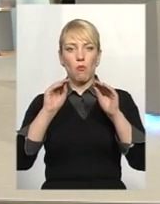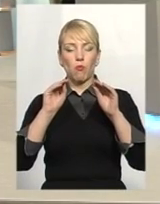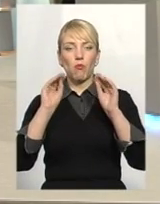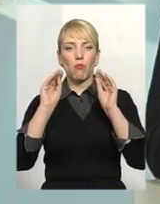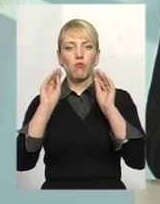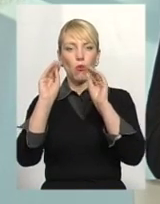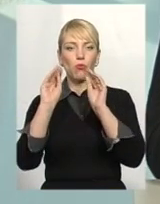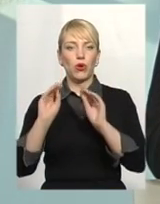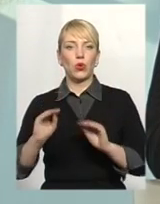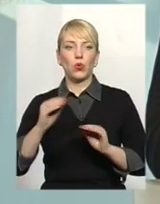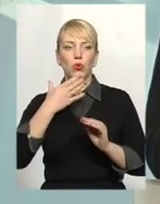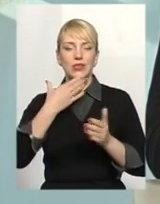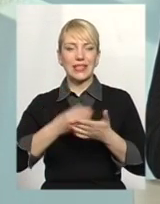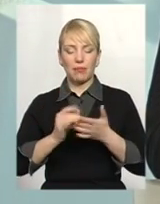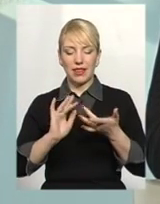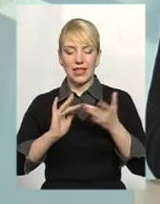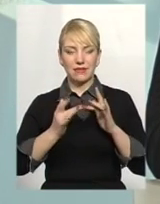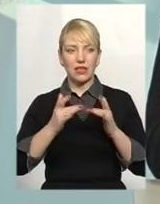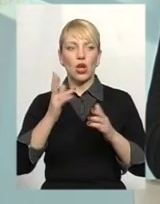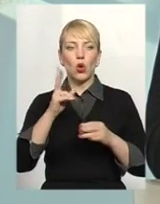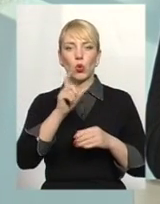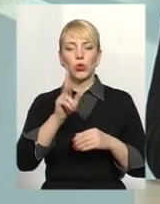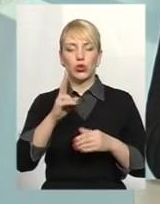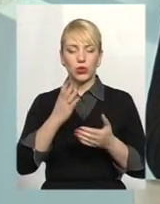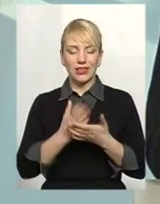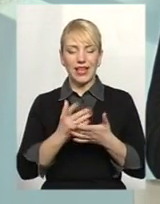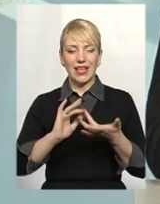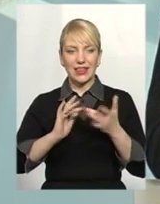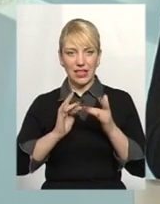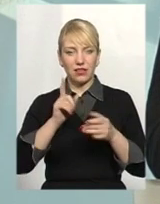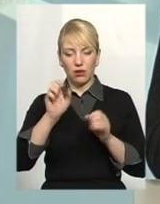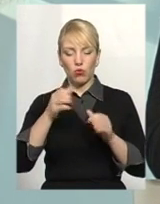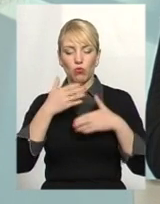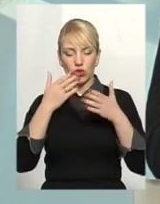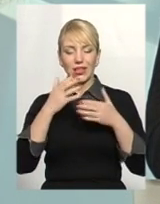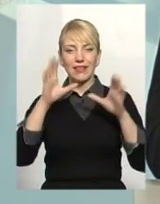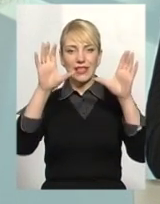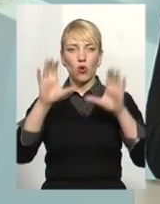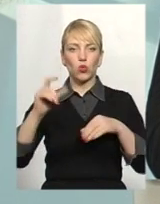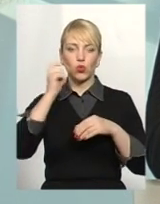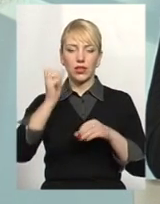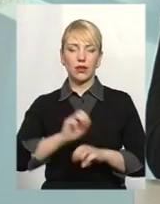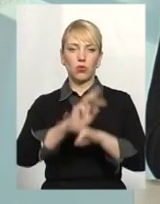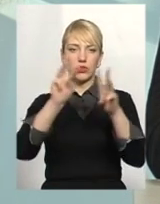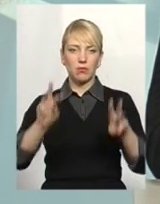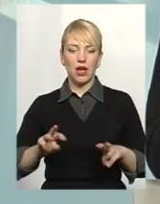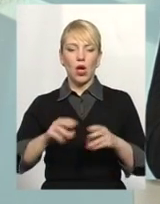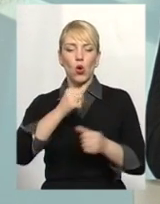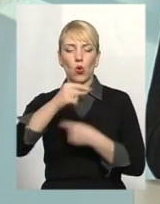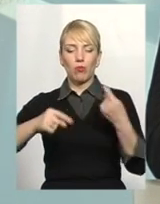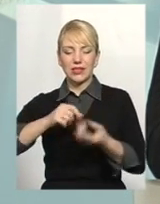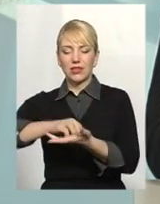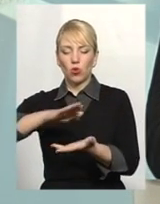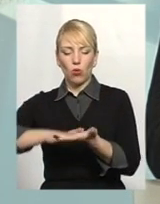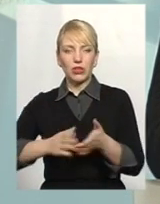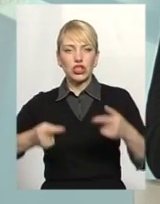на сайті, ті люди, які мають доступ до інтернету, можуть їх і почитати. В законі України про забезпечення комерційного обліку